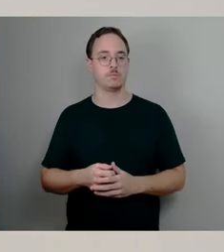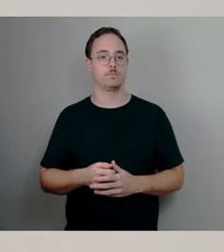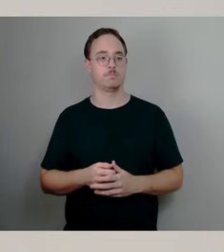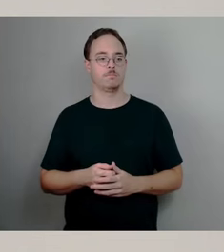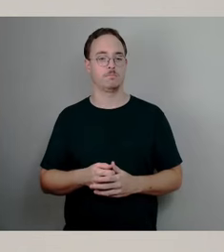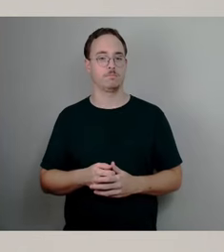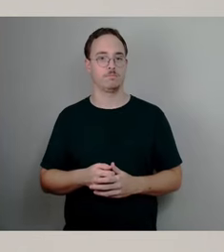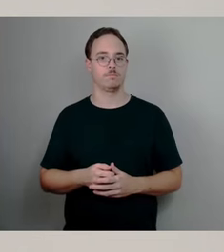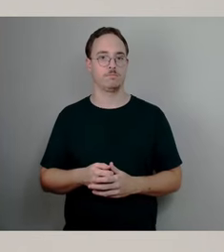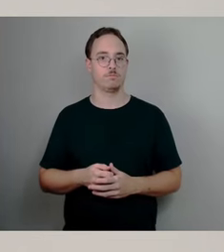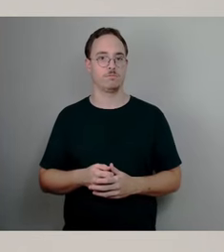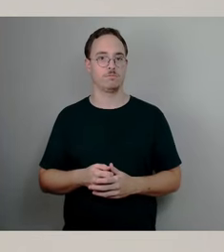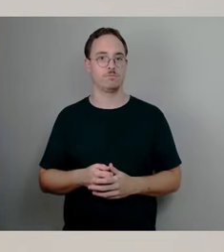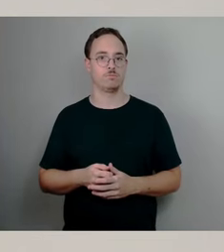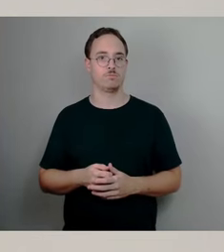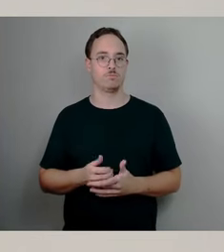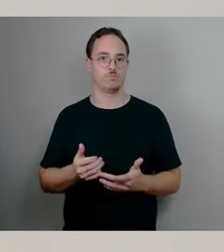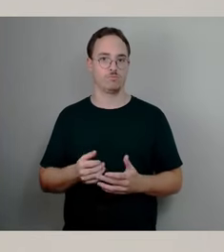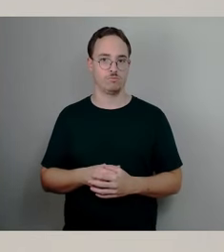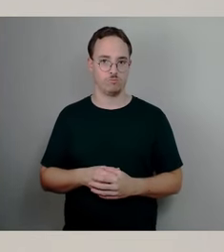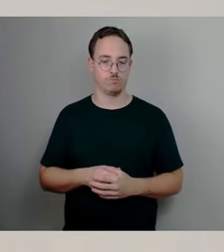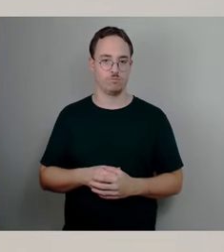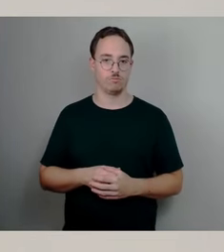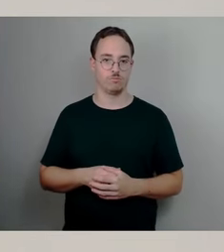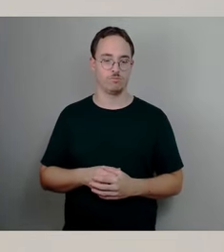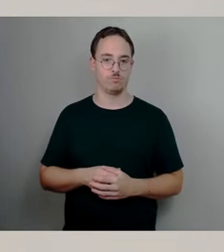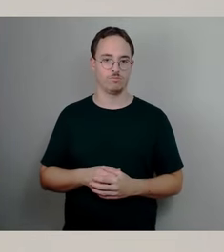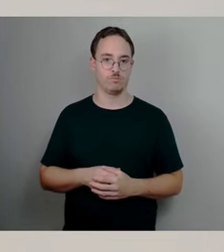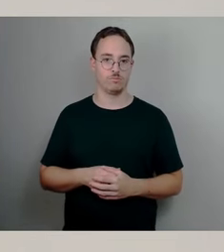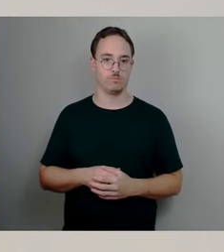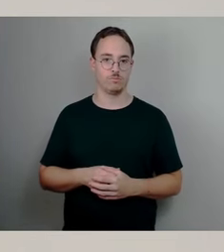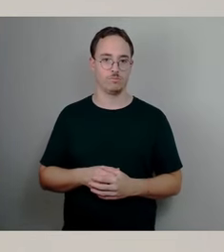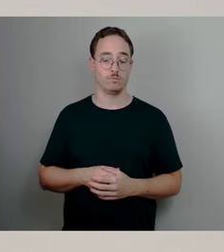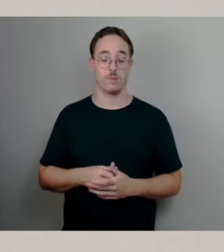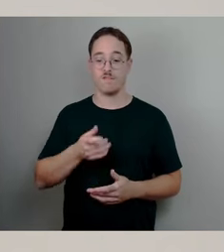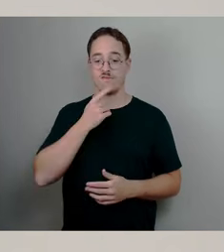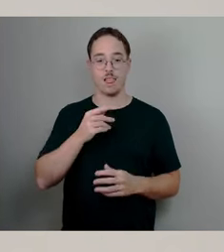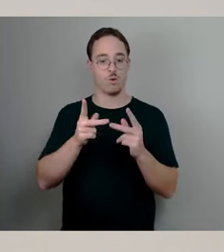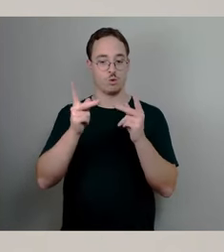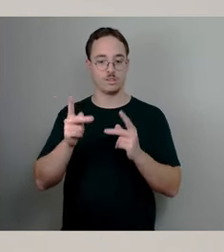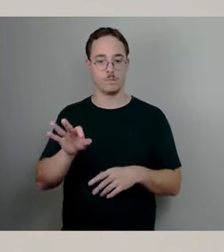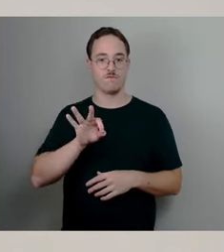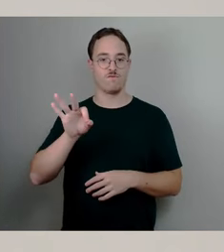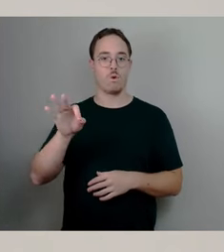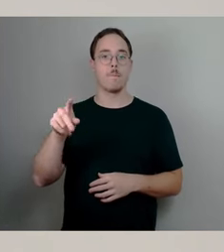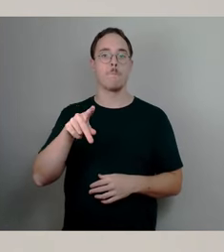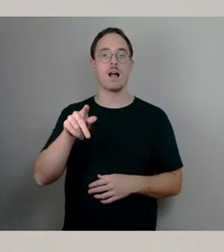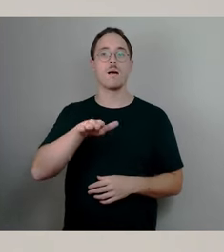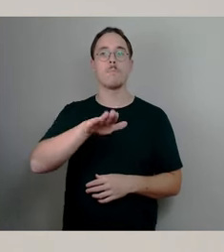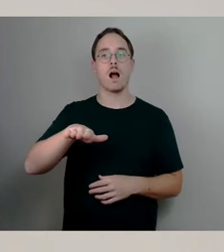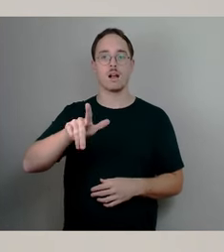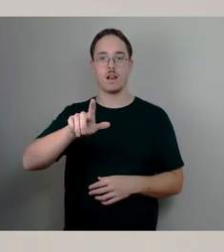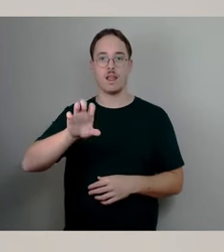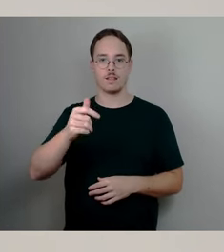Fortsetzung finden. Wir wollen ein Konzept für die Parklets auf Parkständen im öffentlichen Straßenraum Ihnen am